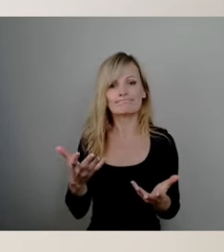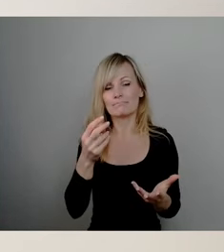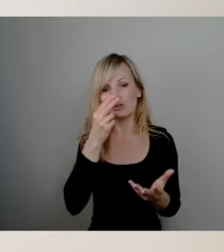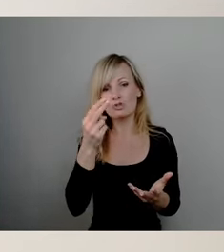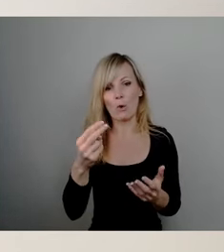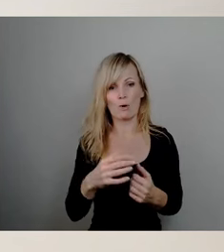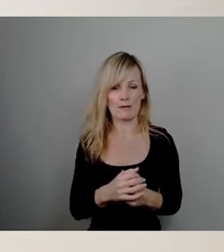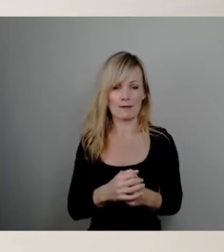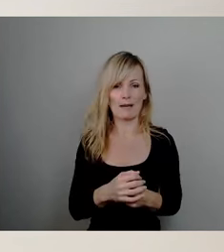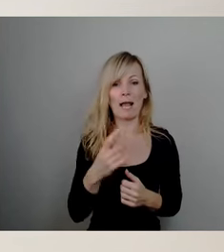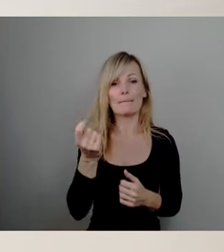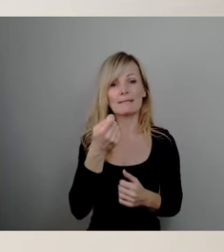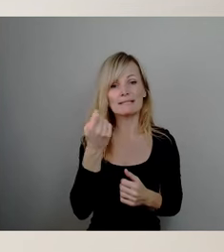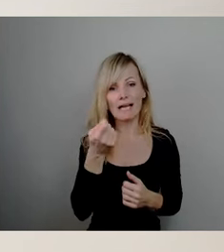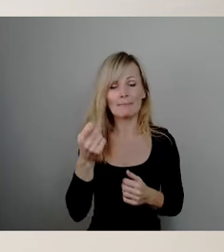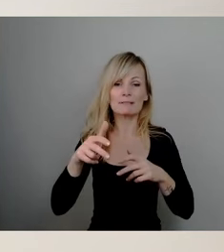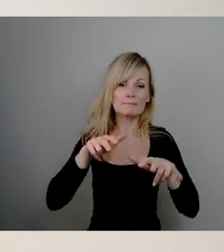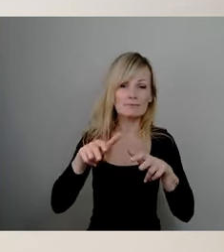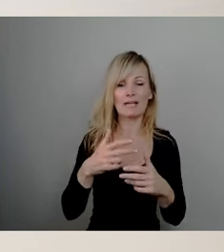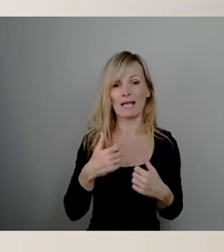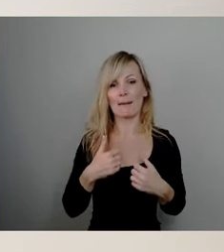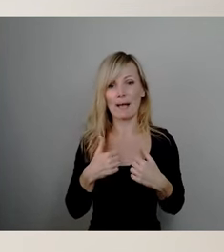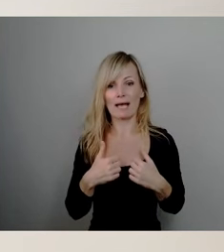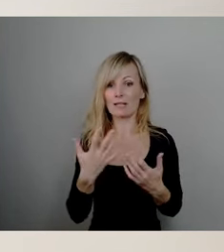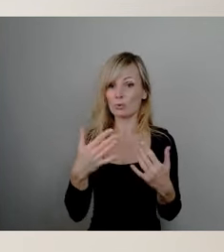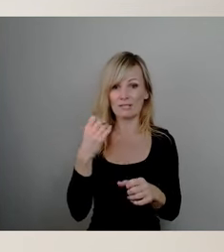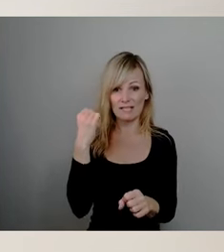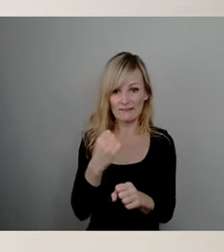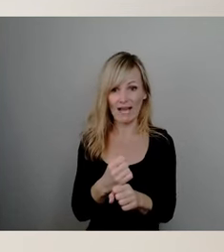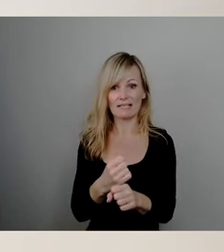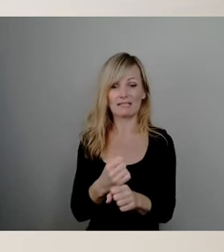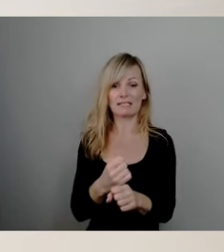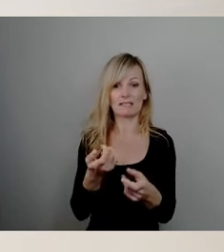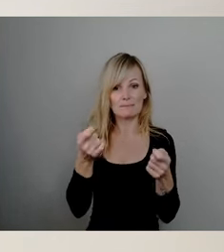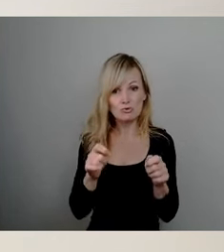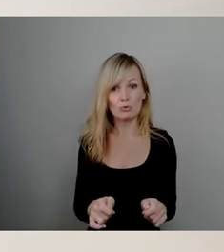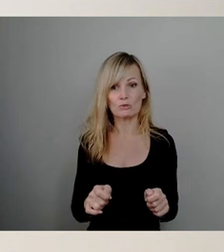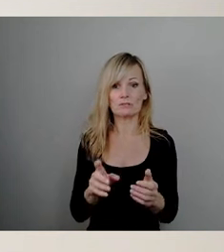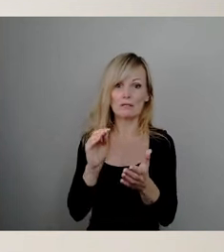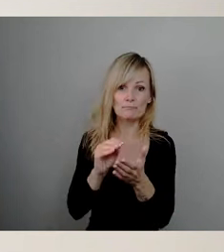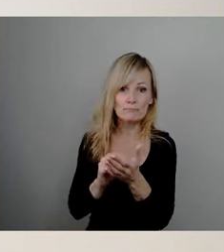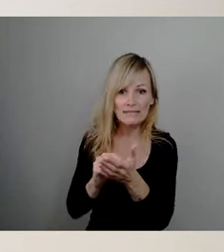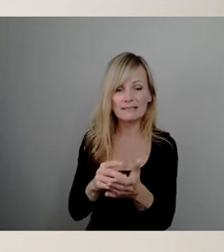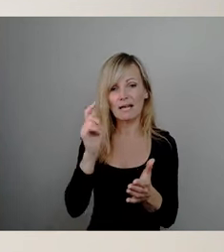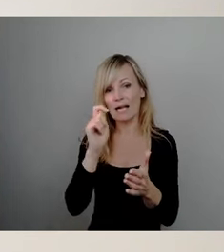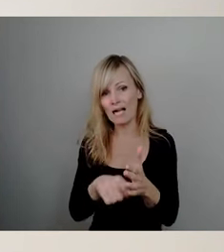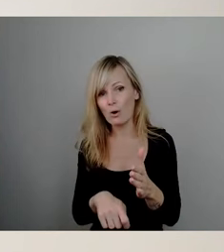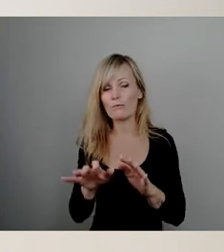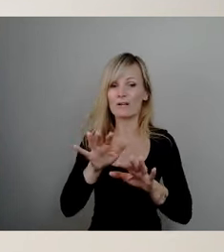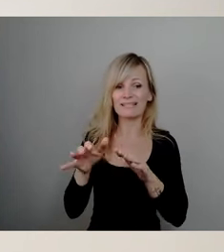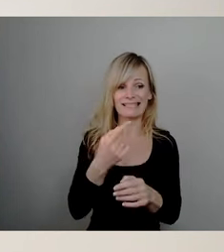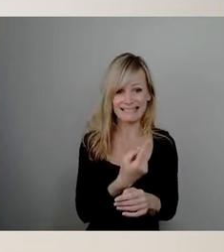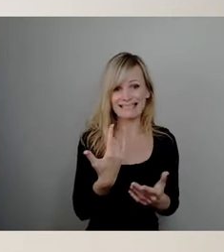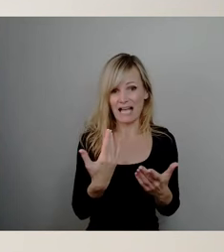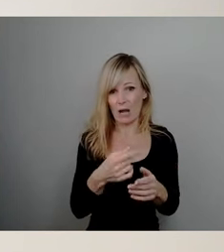wenn wir uns noch nicht auf der Zielgerade im Sinne von Beschluss im Stadtrat befunden haben, das müssen wir genauso mit dem Eigentümer sprechen und verhandeln.